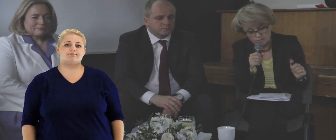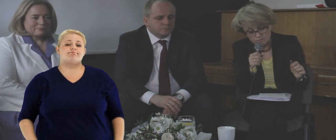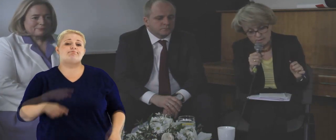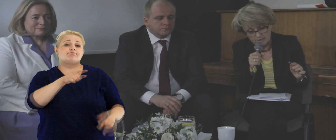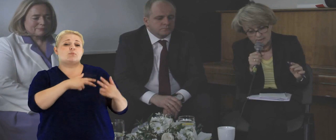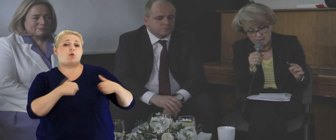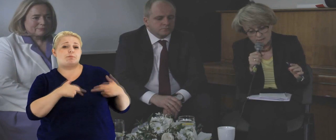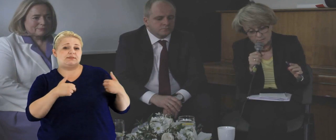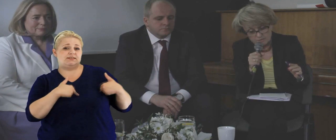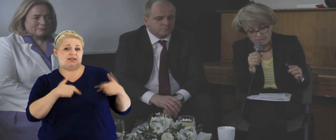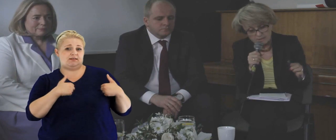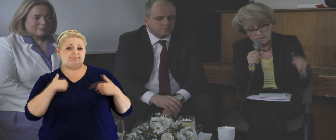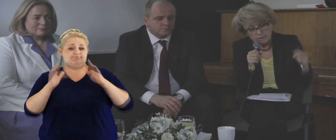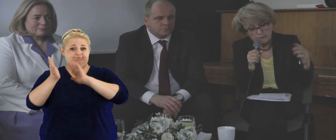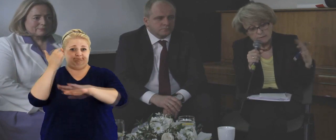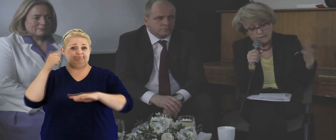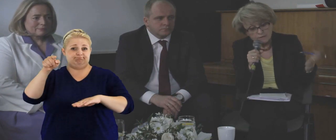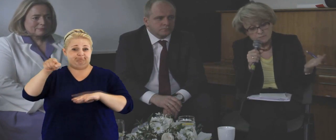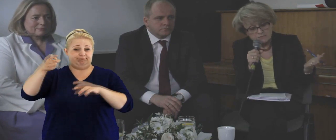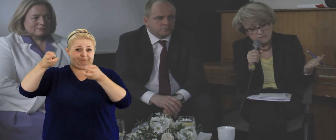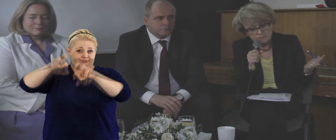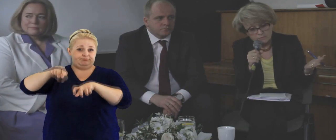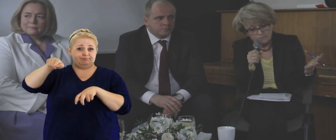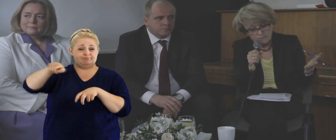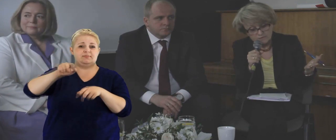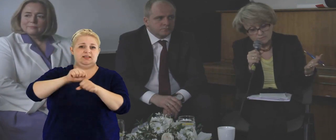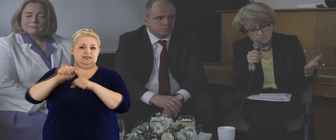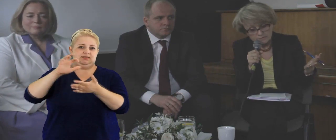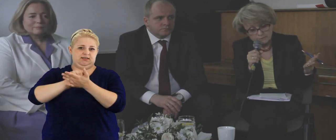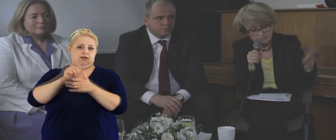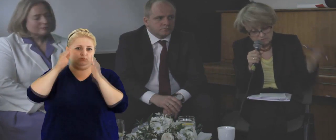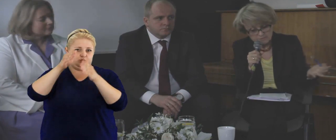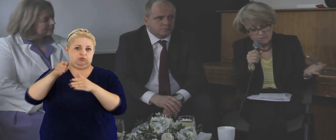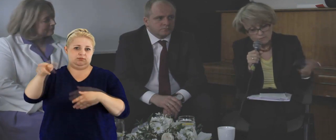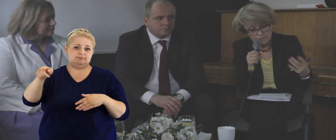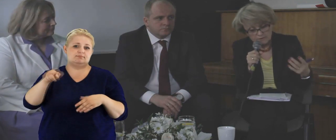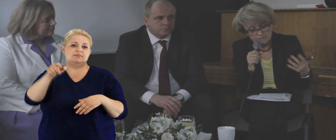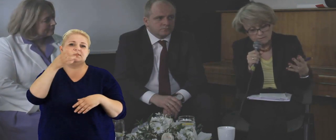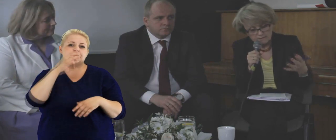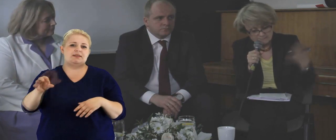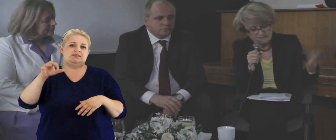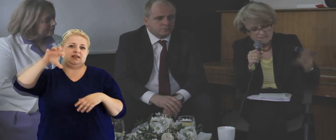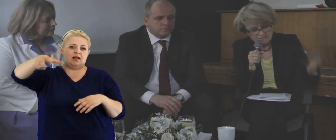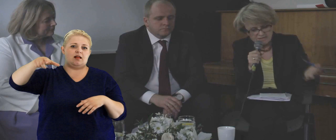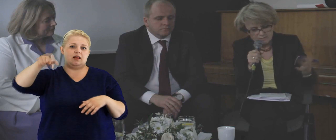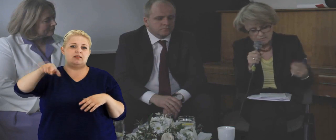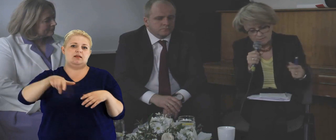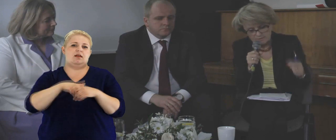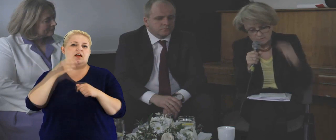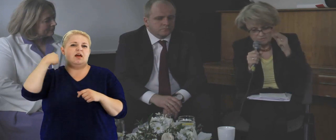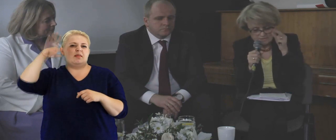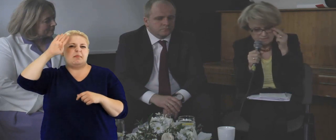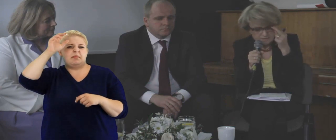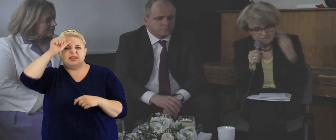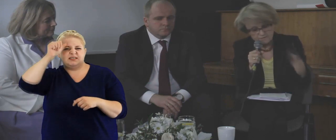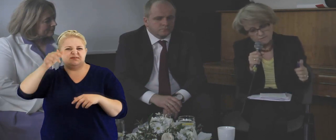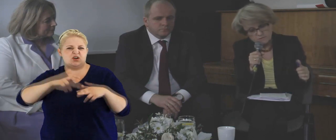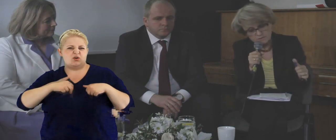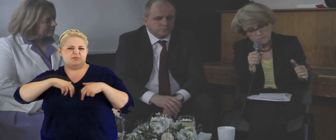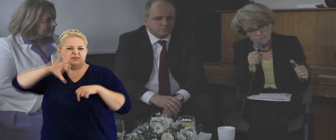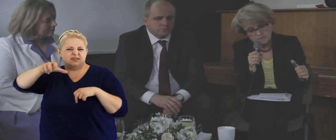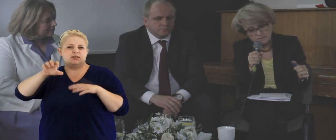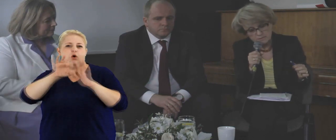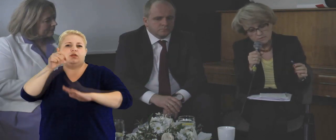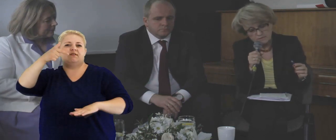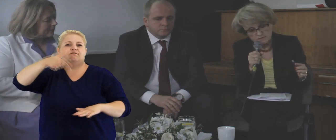różne obszary. Ta komisja, którą powołaliśmy, która się tym zajmuje, to specjalne ciało, nie pamiętam, jak ono się nazywa, w